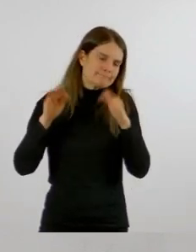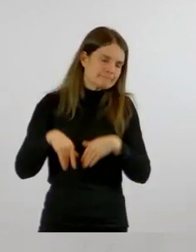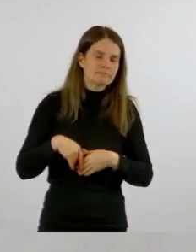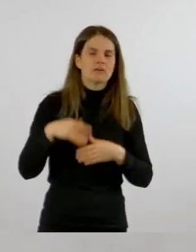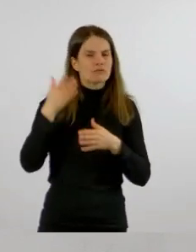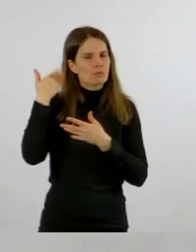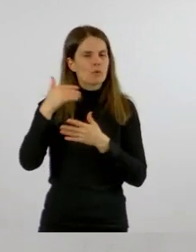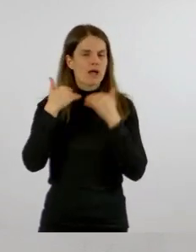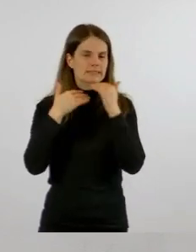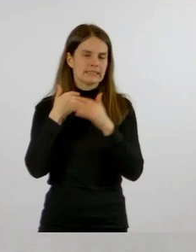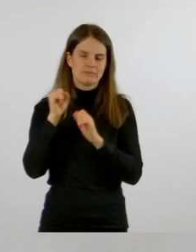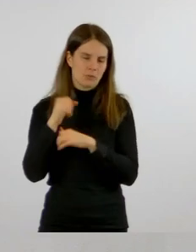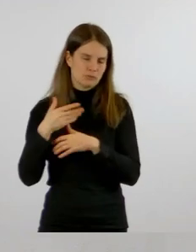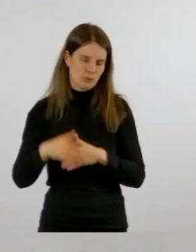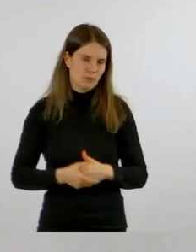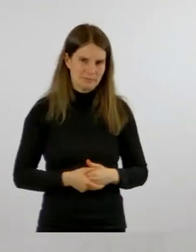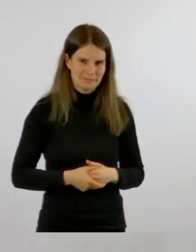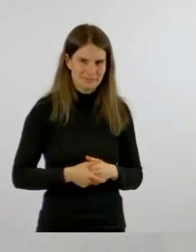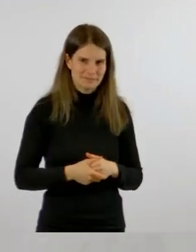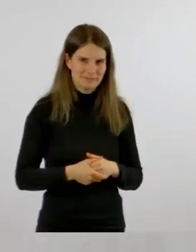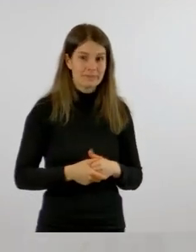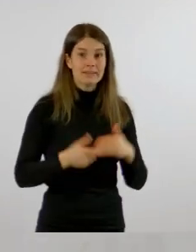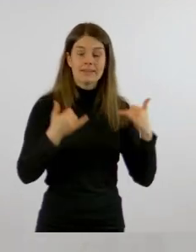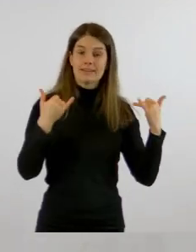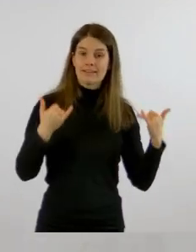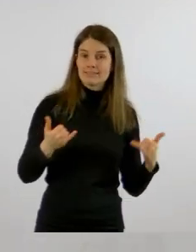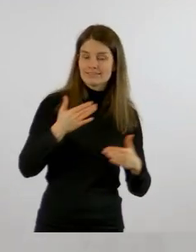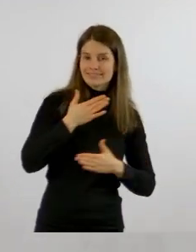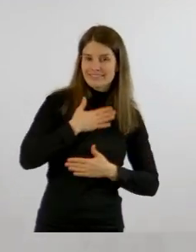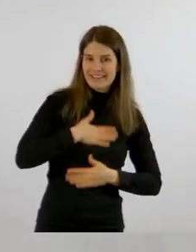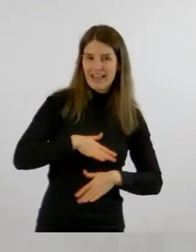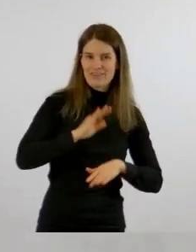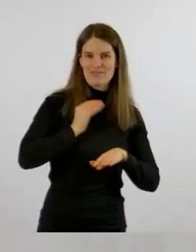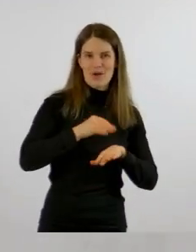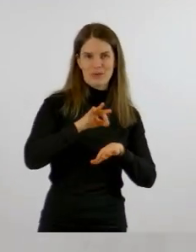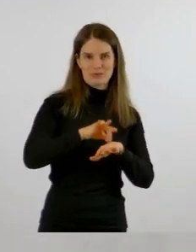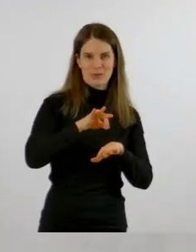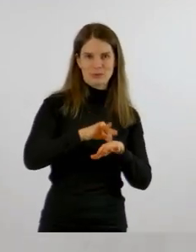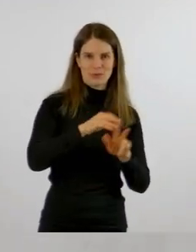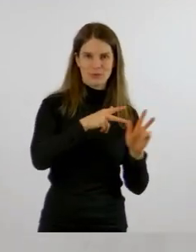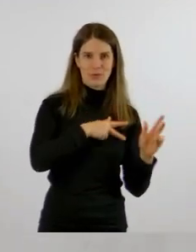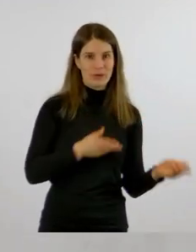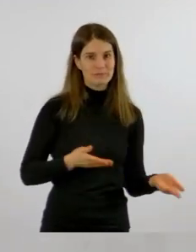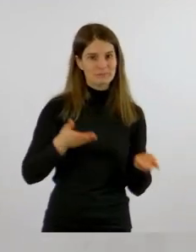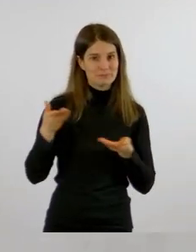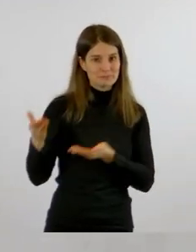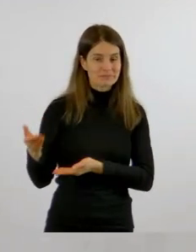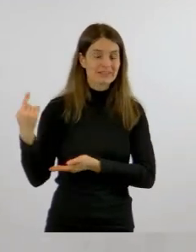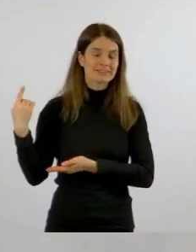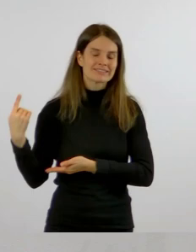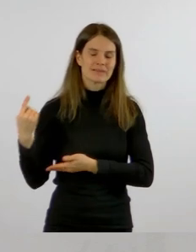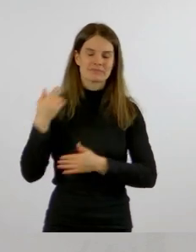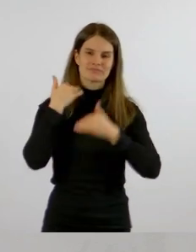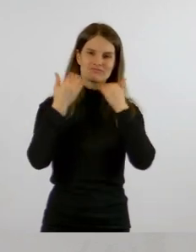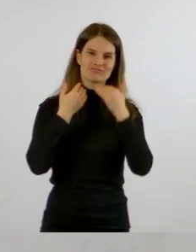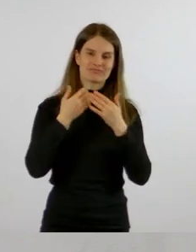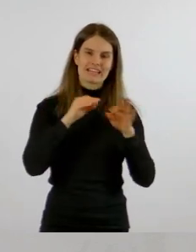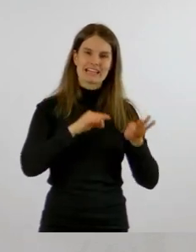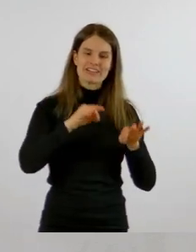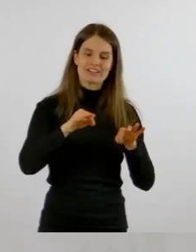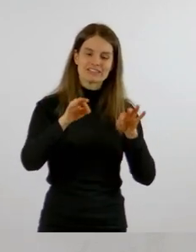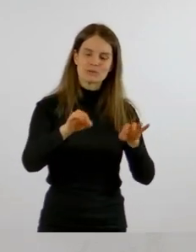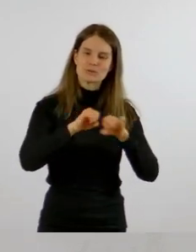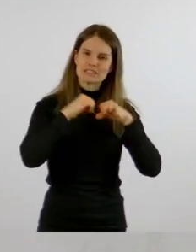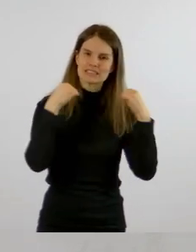Ich würde jetzt das Wort gerne Frau Dr. Treu übergeben, die die Infektionslage im Burgenlandkreis im Detail